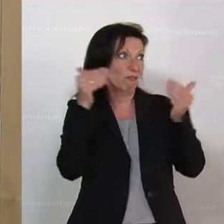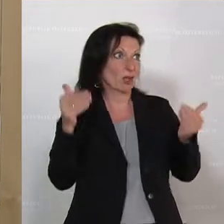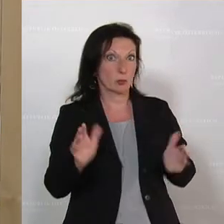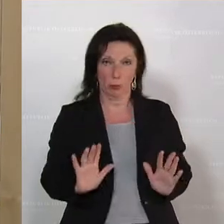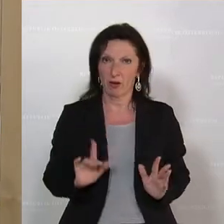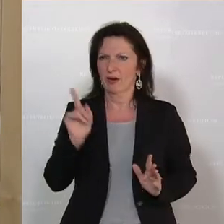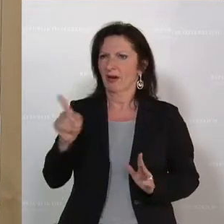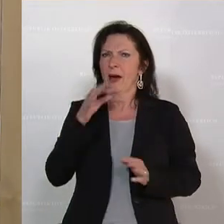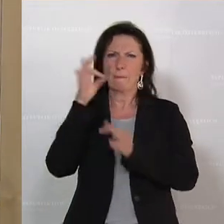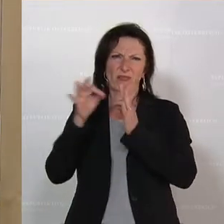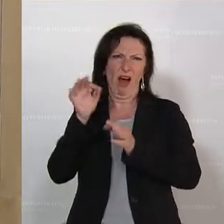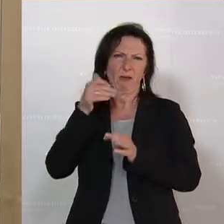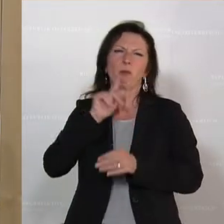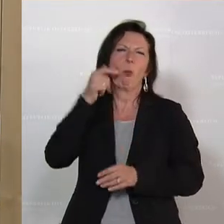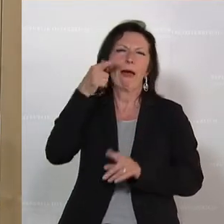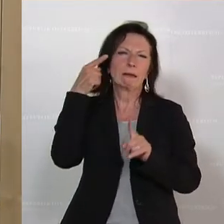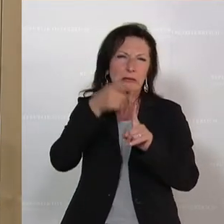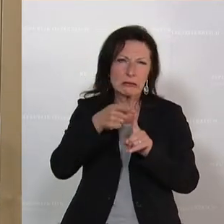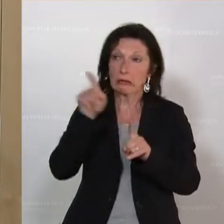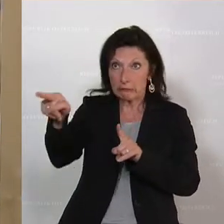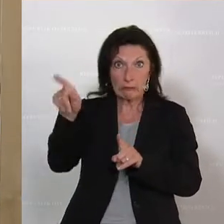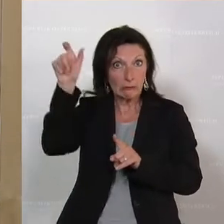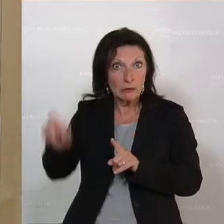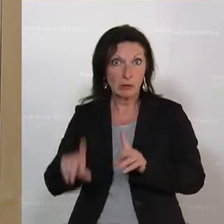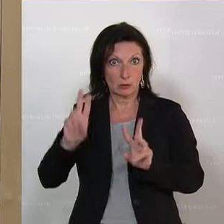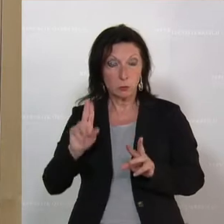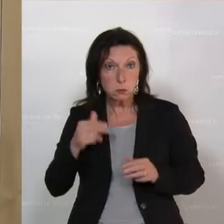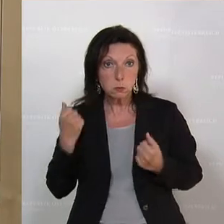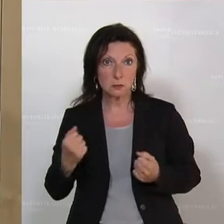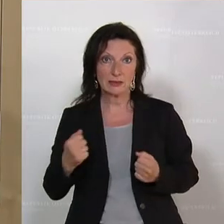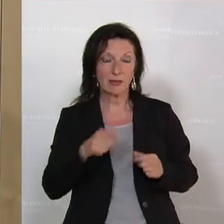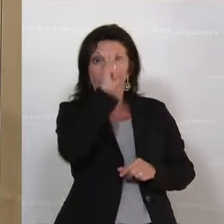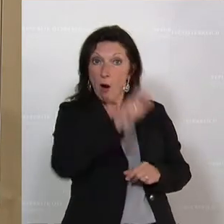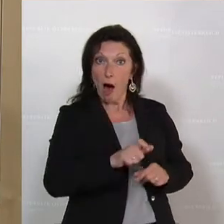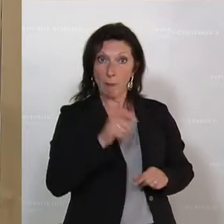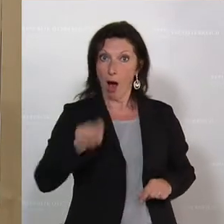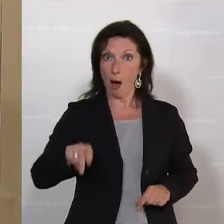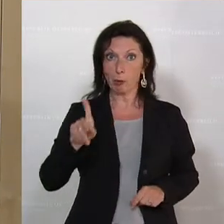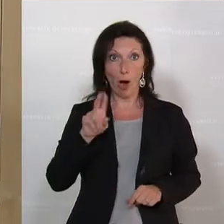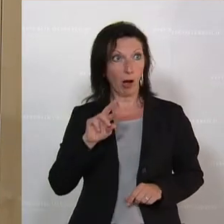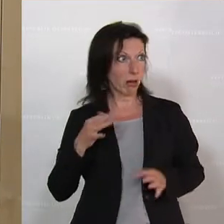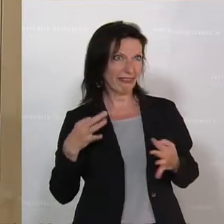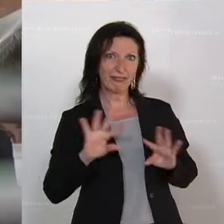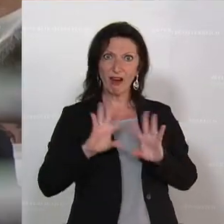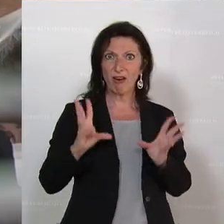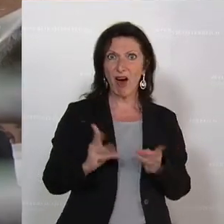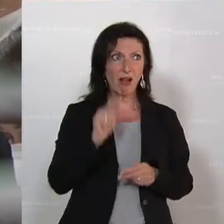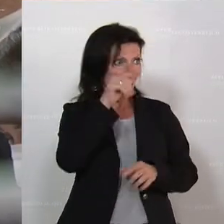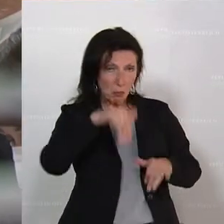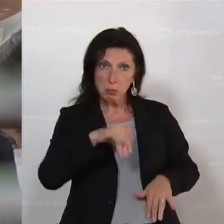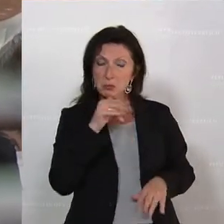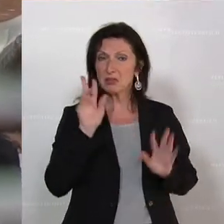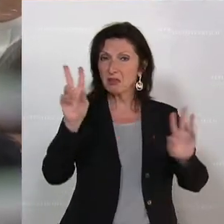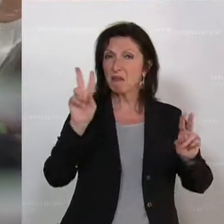das einzige Ziel dieser Befragung. Das muss man in aller Deutlichkeit sagen. Und der Abgeordnete Greiner darf dort alles. Er darf dort die Unwahrheit sagen. Er darf